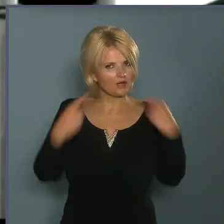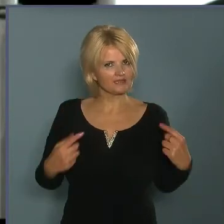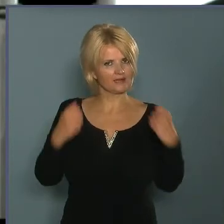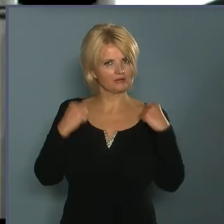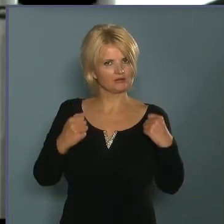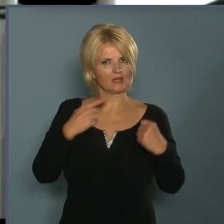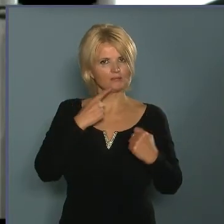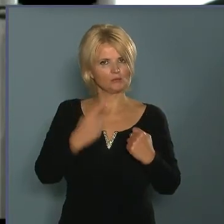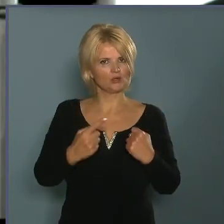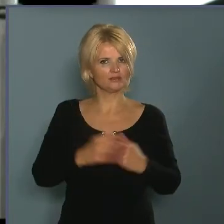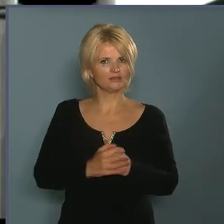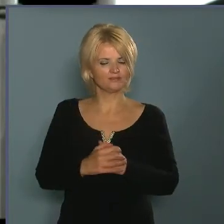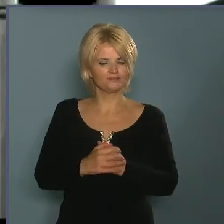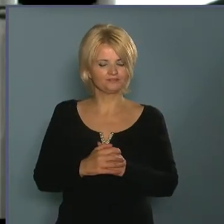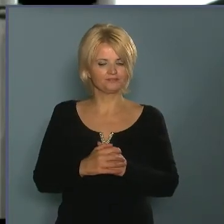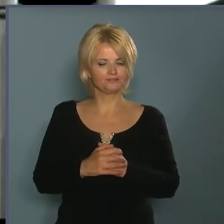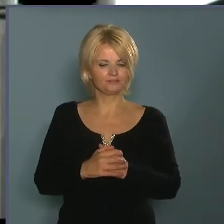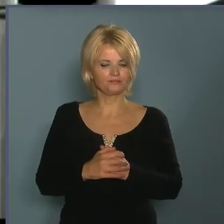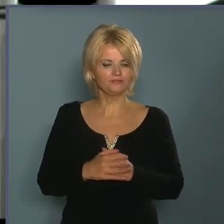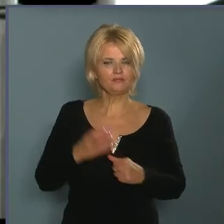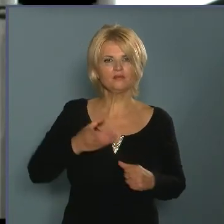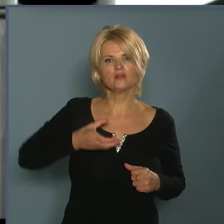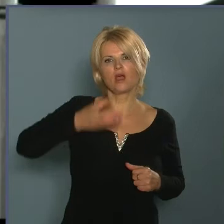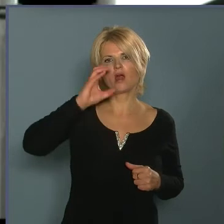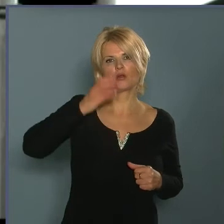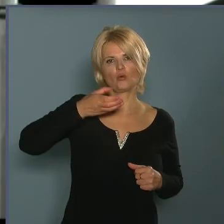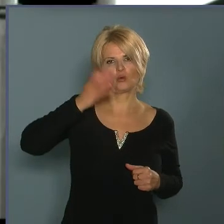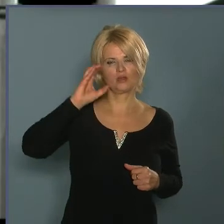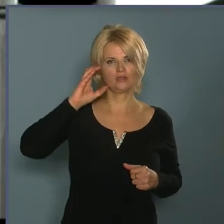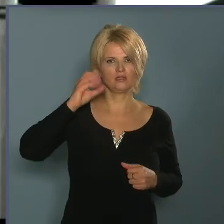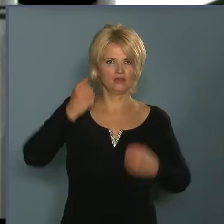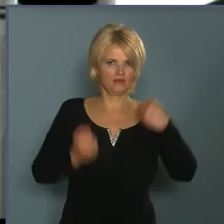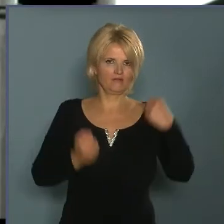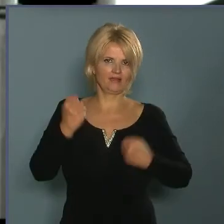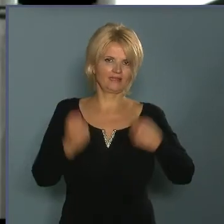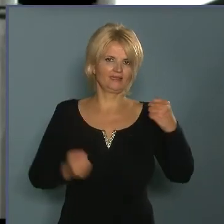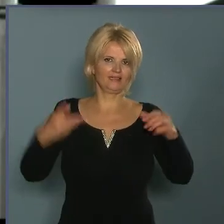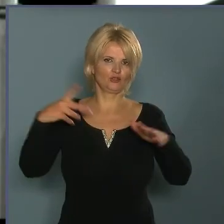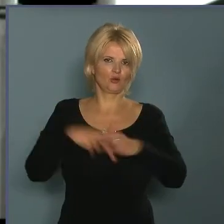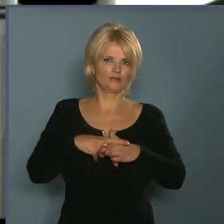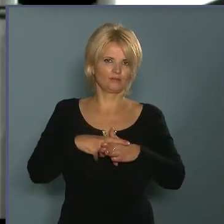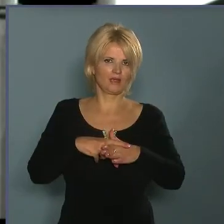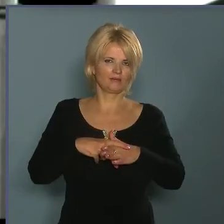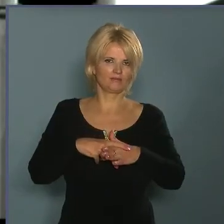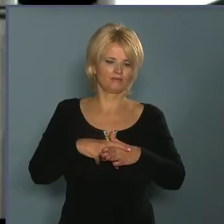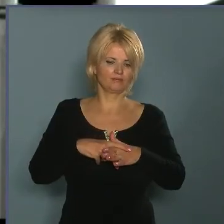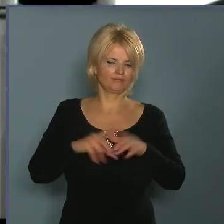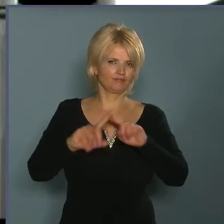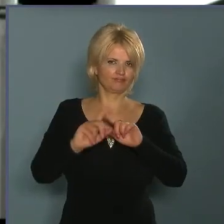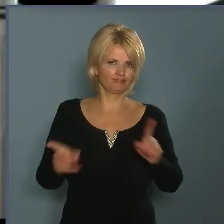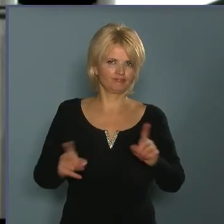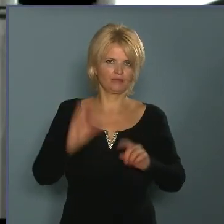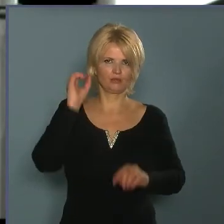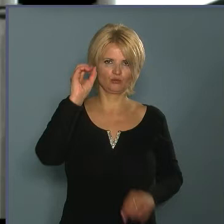jelzi, hogy az alkoholfogyasztás a vezetés közben nem tolerálható,